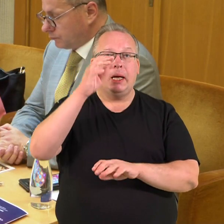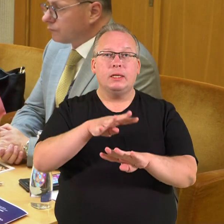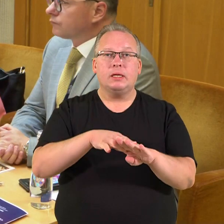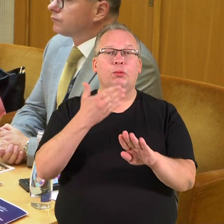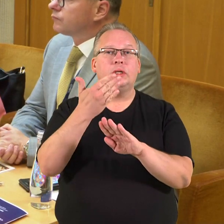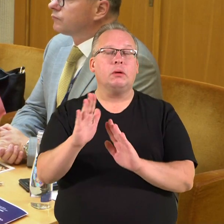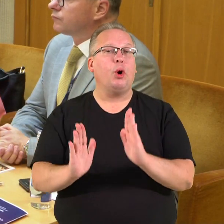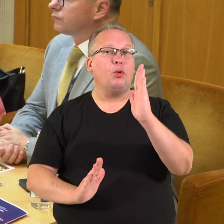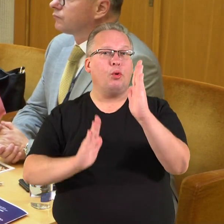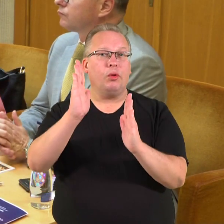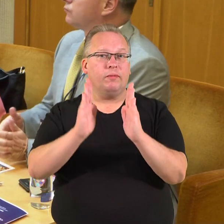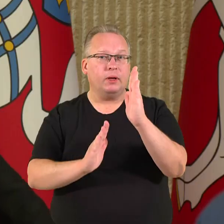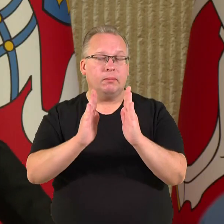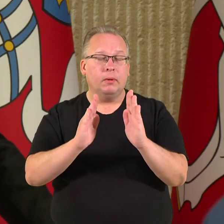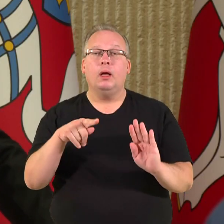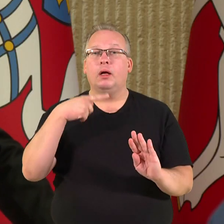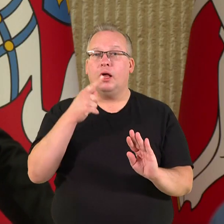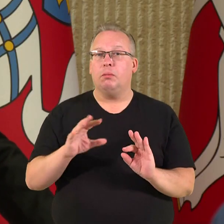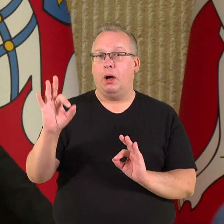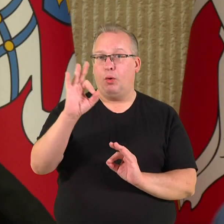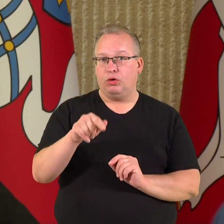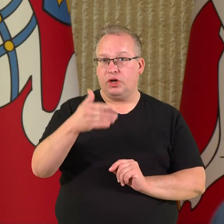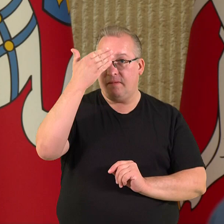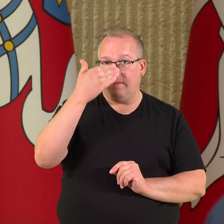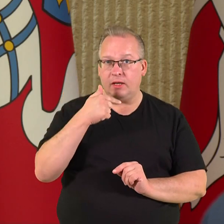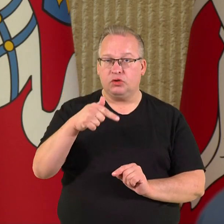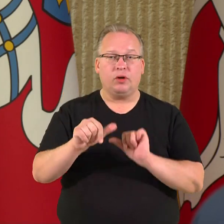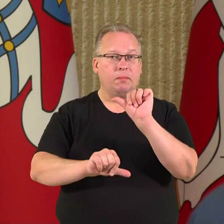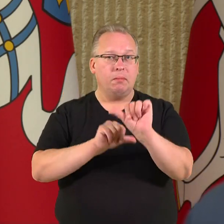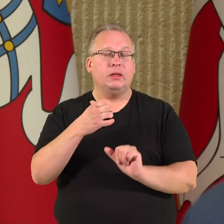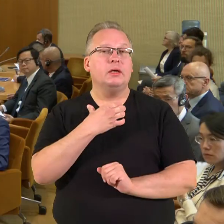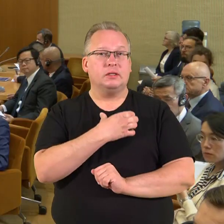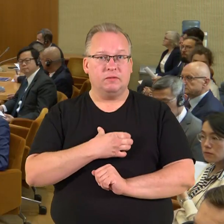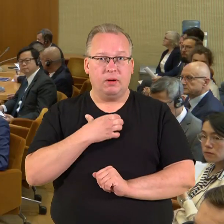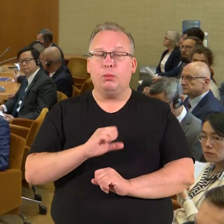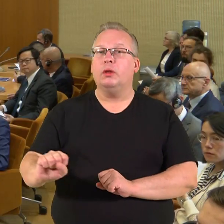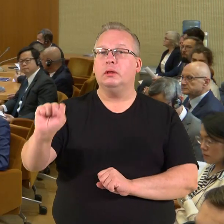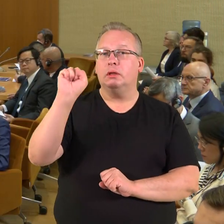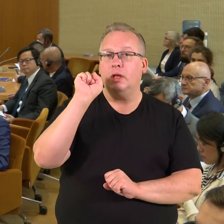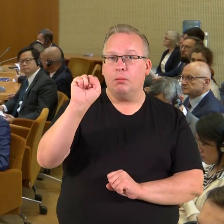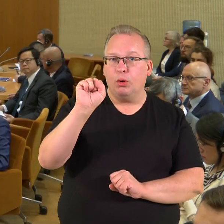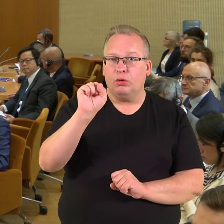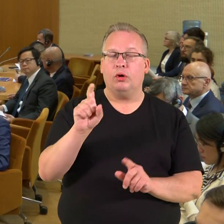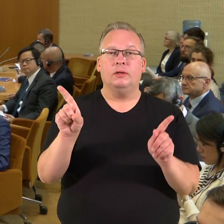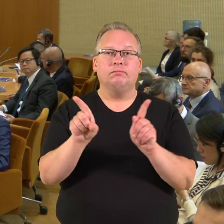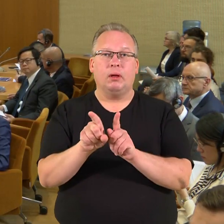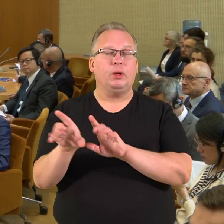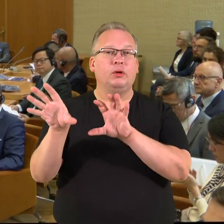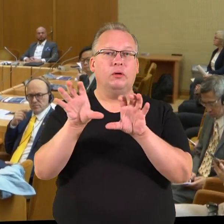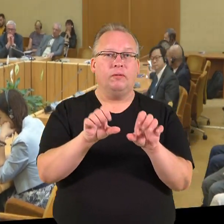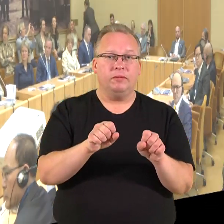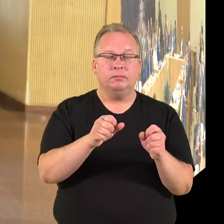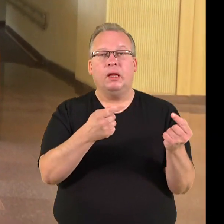skirtoje konferencijoje pabrėžiama šį vasarą šie metai gali būti lemtingi demokratijų ir autokratinių režimų